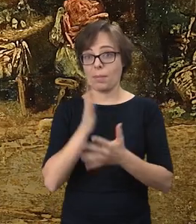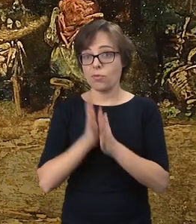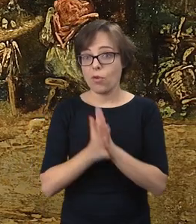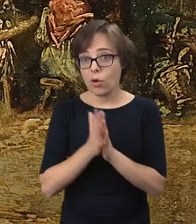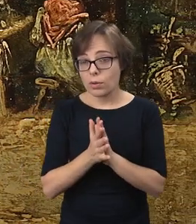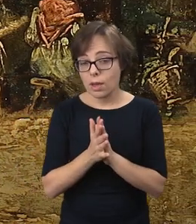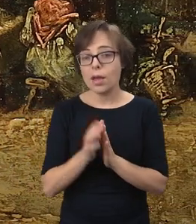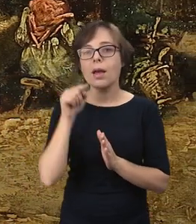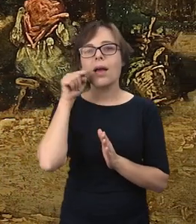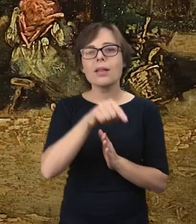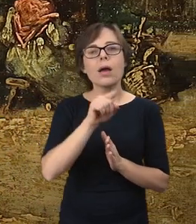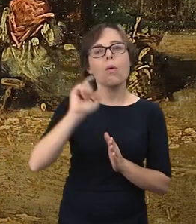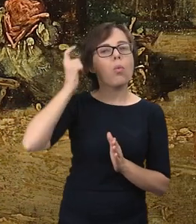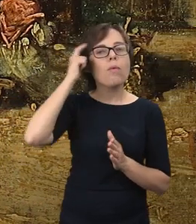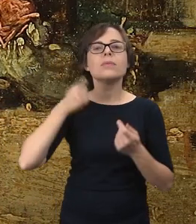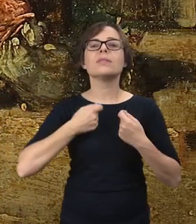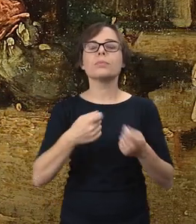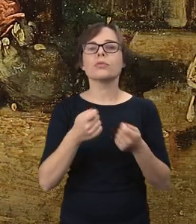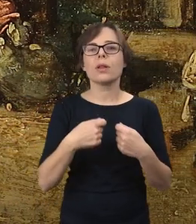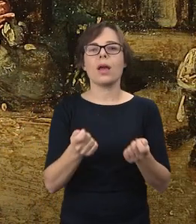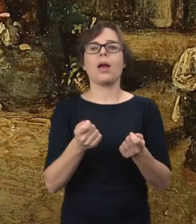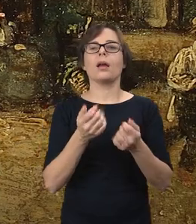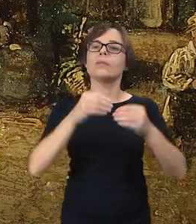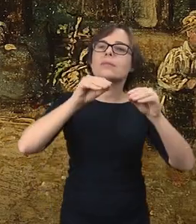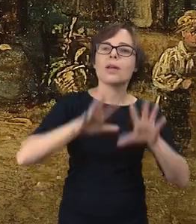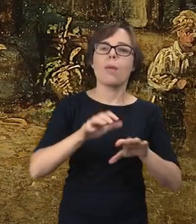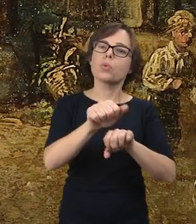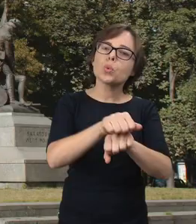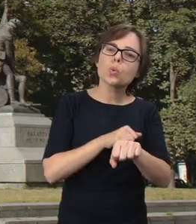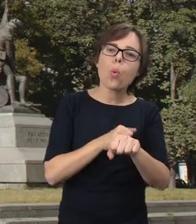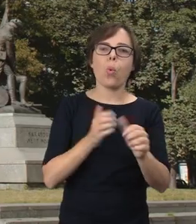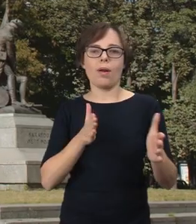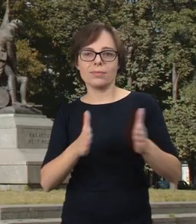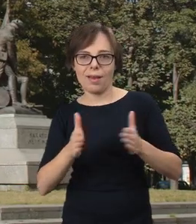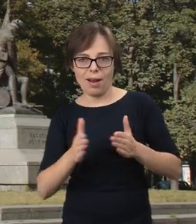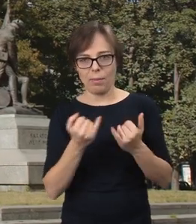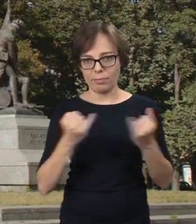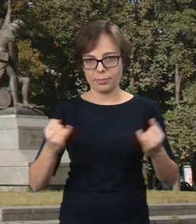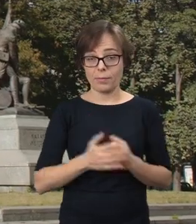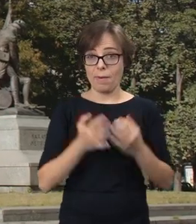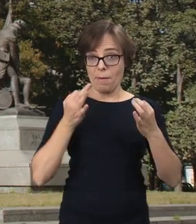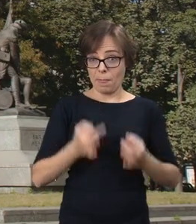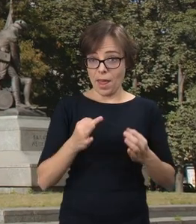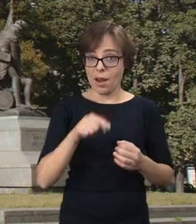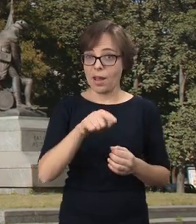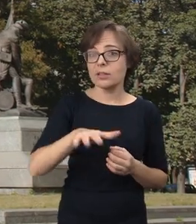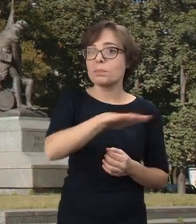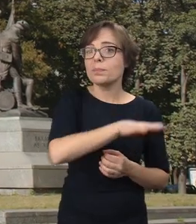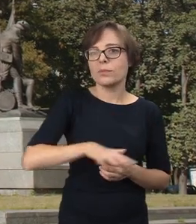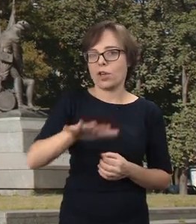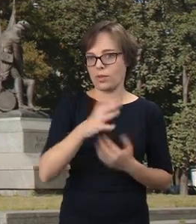głównie koncentrowały sklepy z ceramiką, ze skórami. Obecnie ta przestrzeń jest